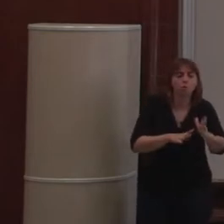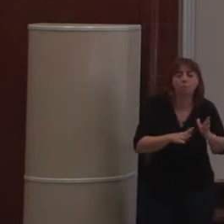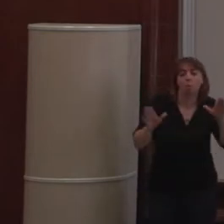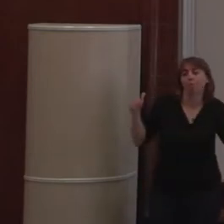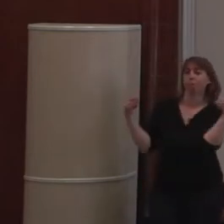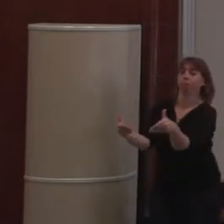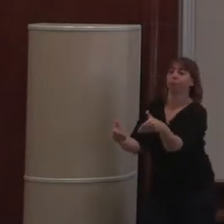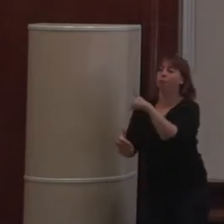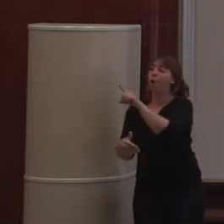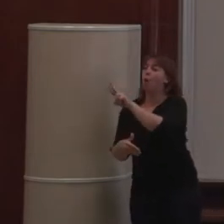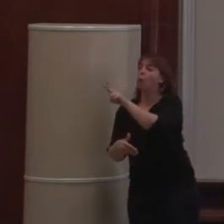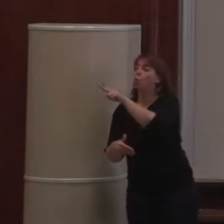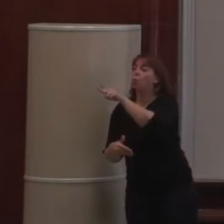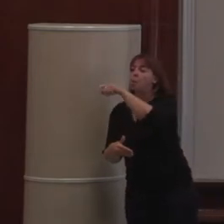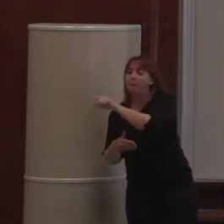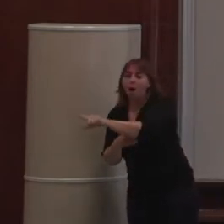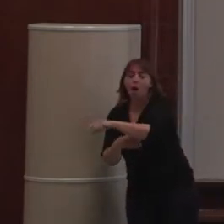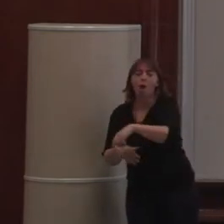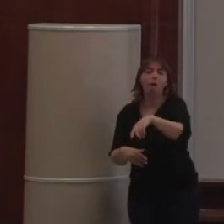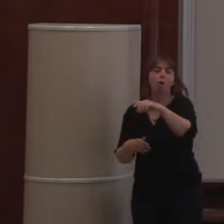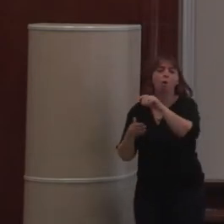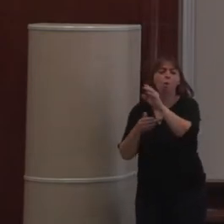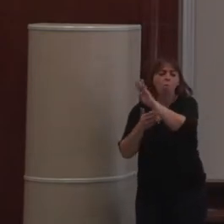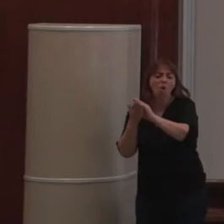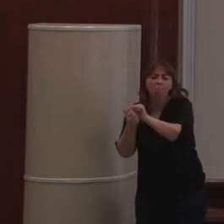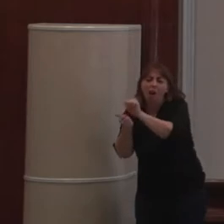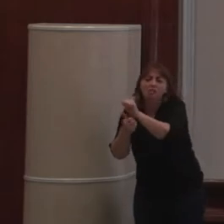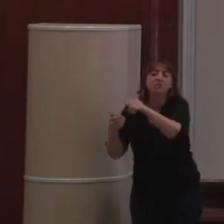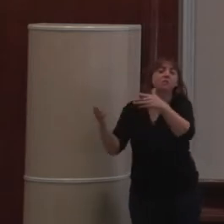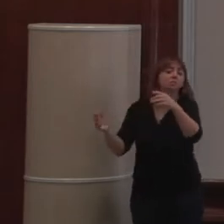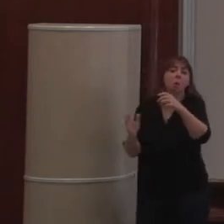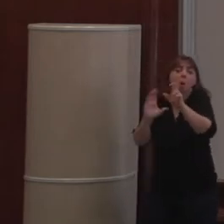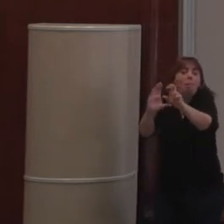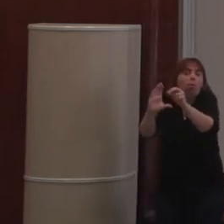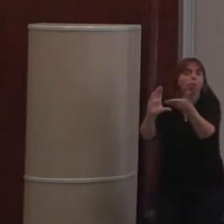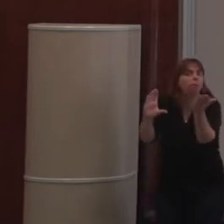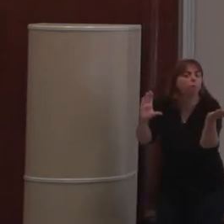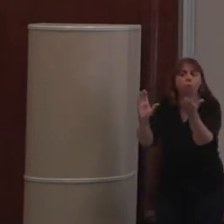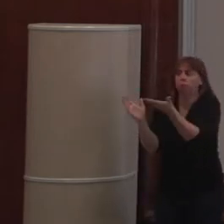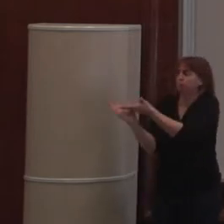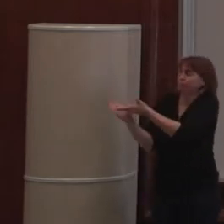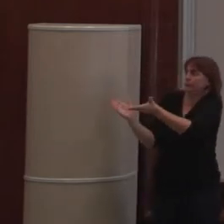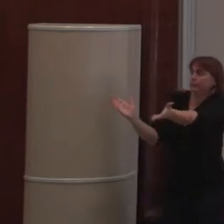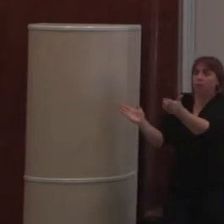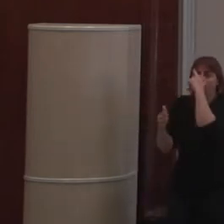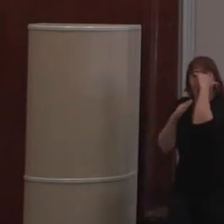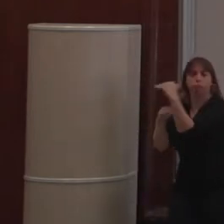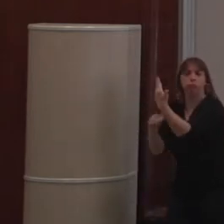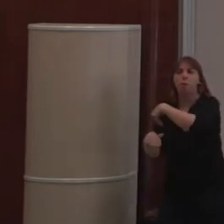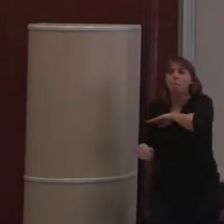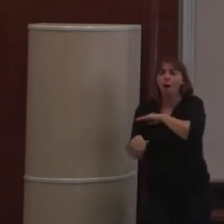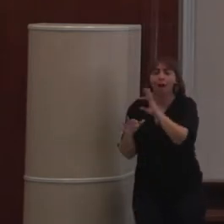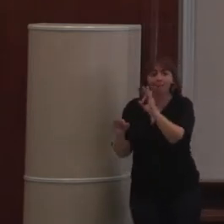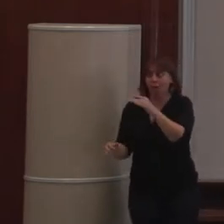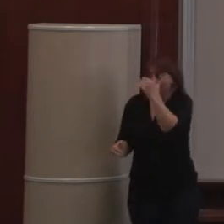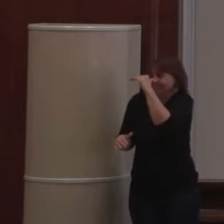WordPress, Typo3, Plon. Pourquoi ? Parce qu'on a d'une part une stack solide.'est-à-dire que tout ça,